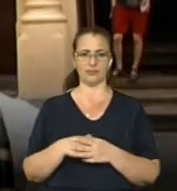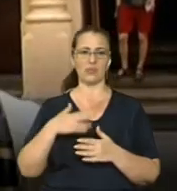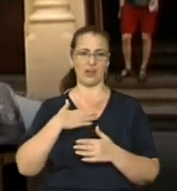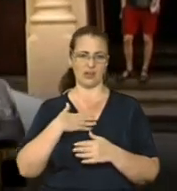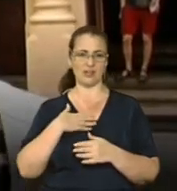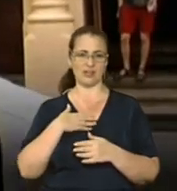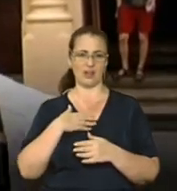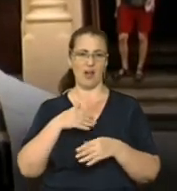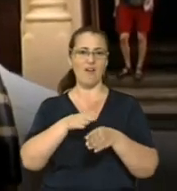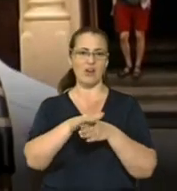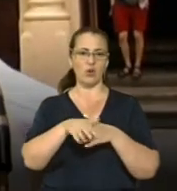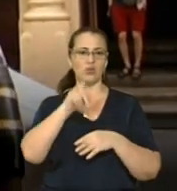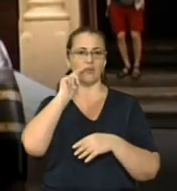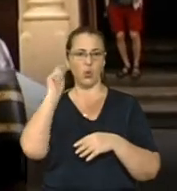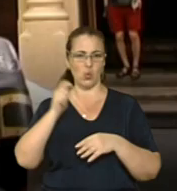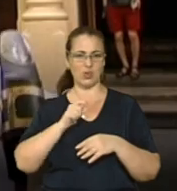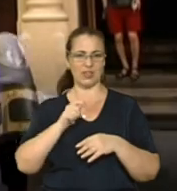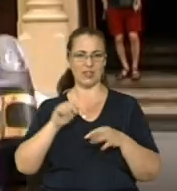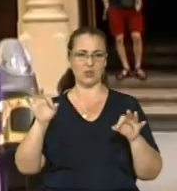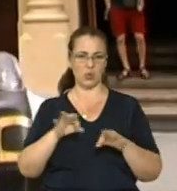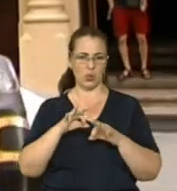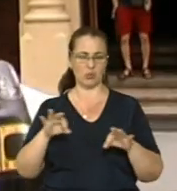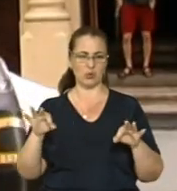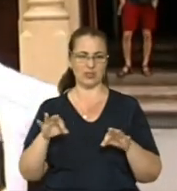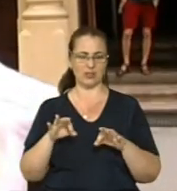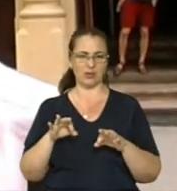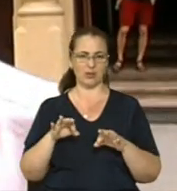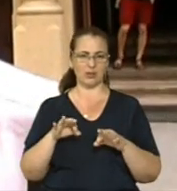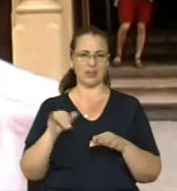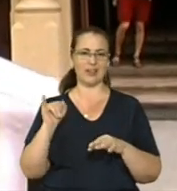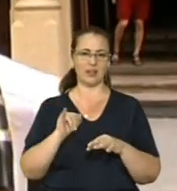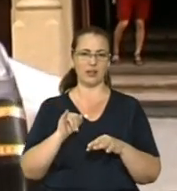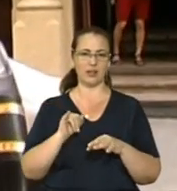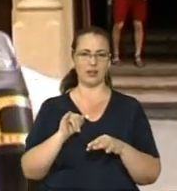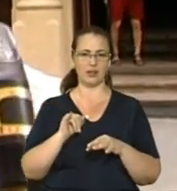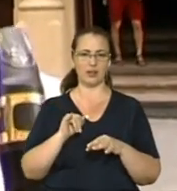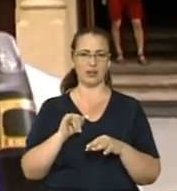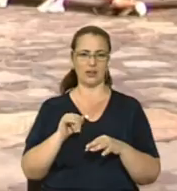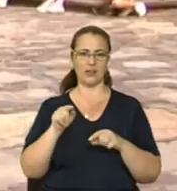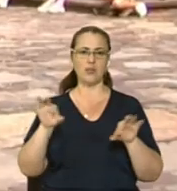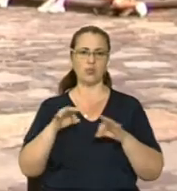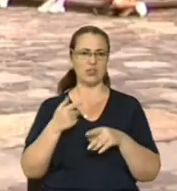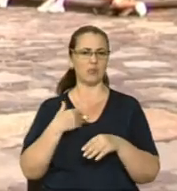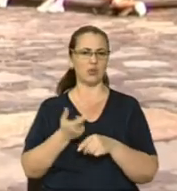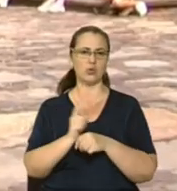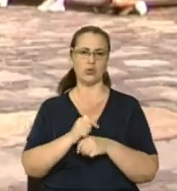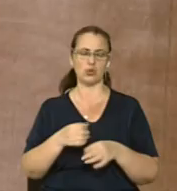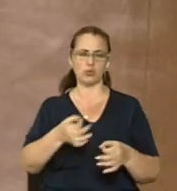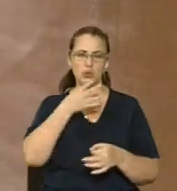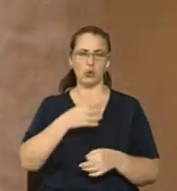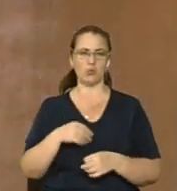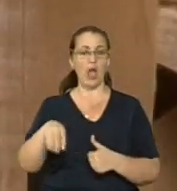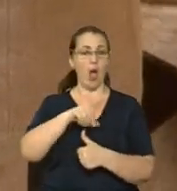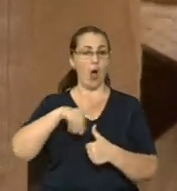Грає в українському мреску, вона мені дуже подобається. У вірменському двору